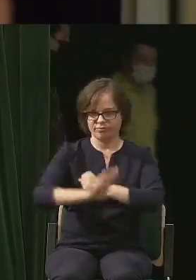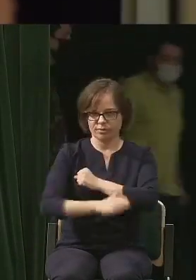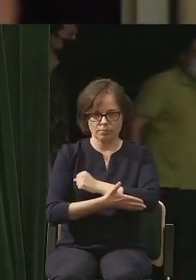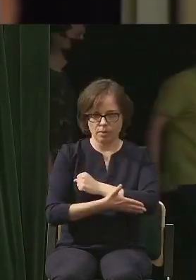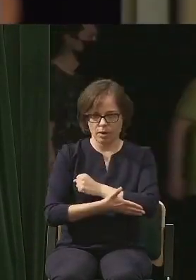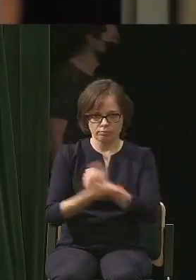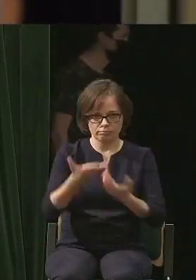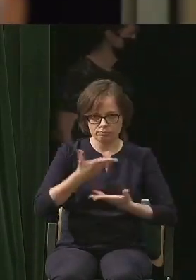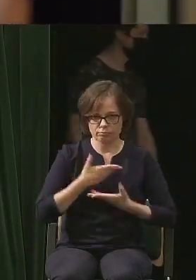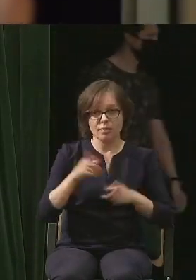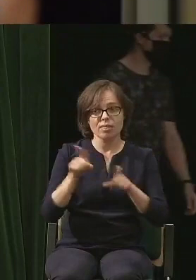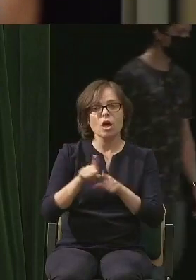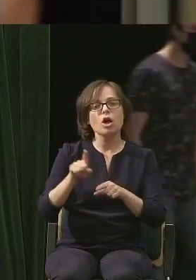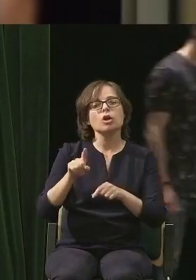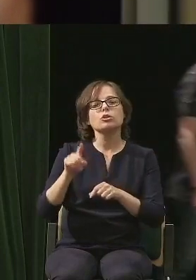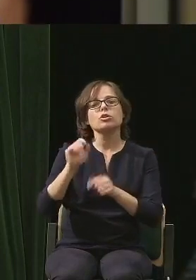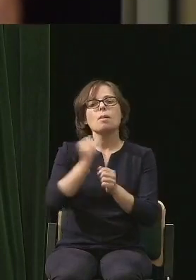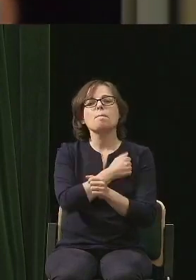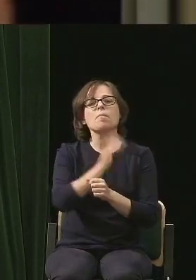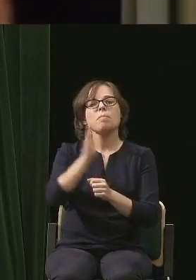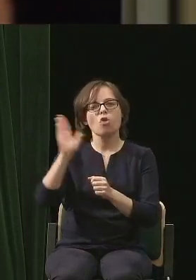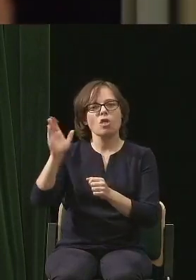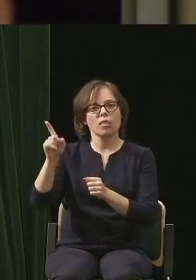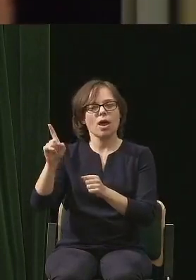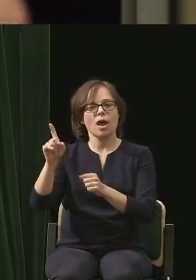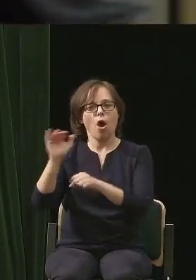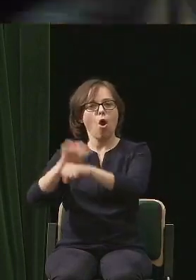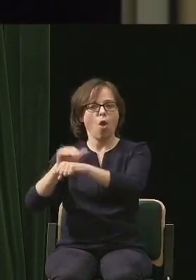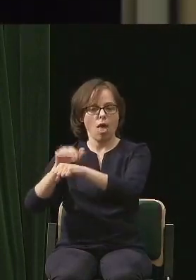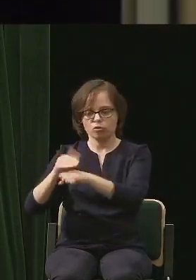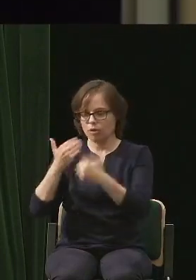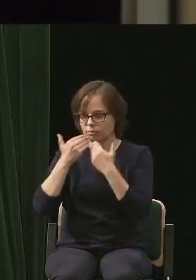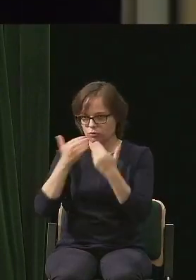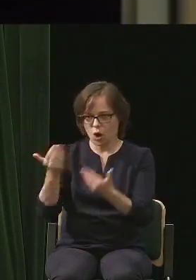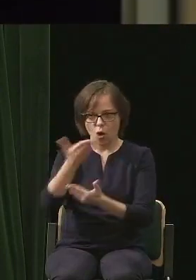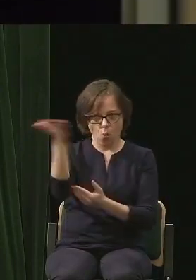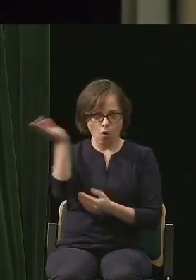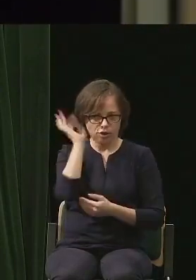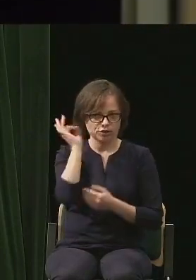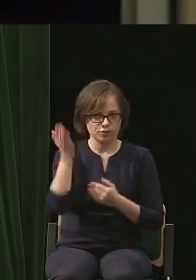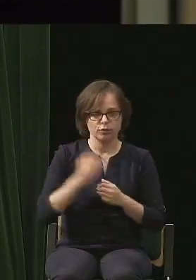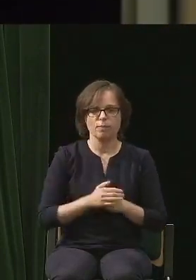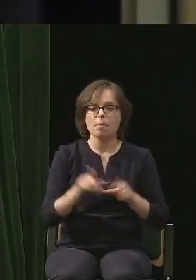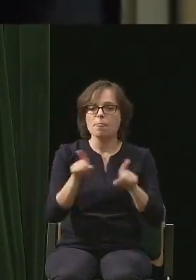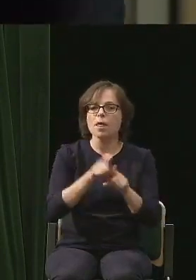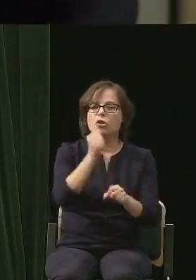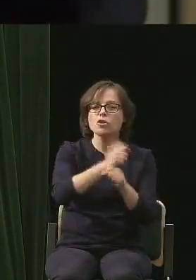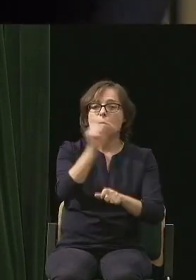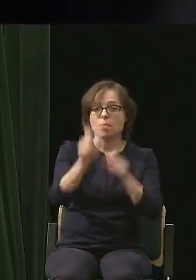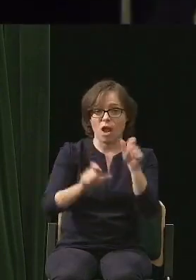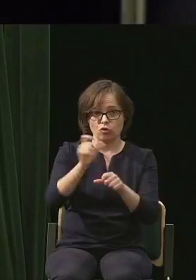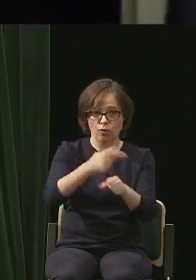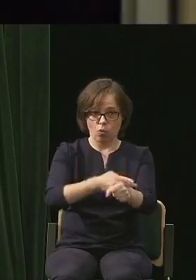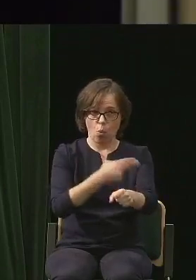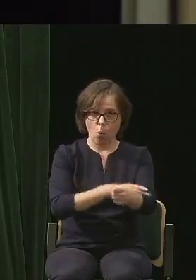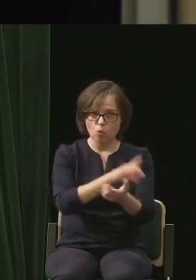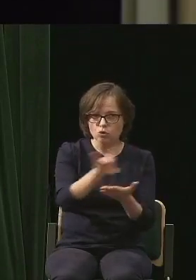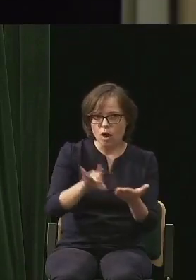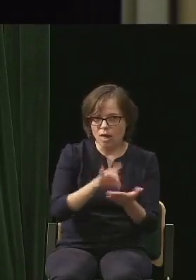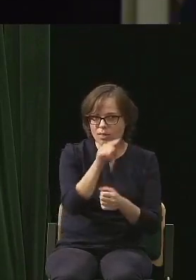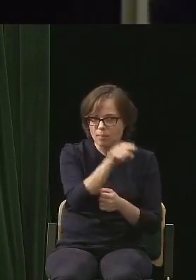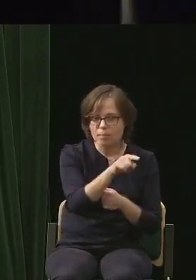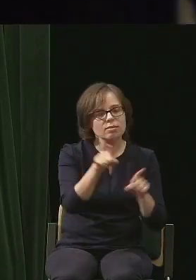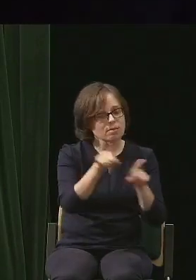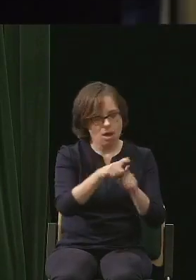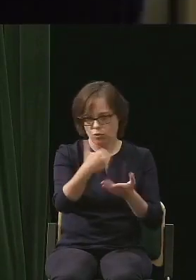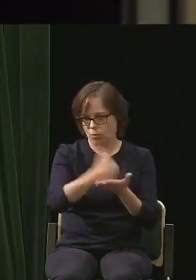Moim koleżankom z Biblioteki w Izabelinie. Dziękuję Wam dziewczyny. Pracownikom Urzędu Gminy, którzy też